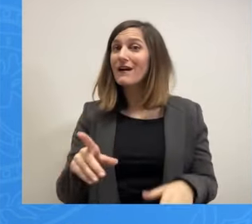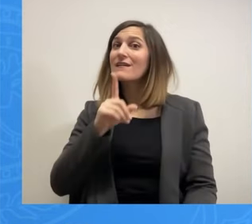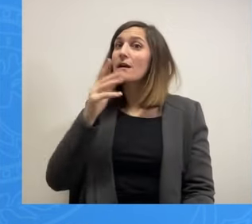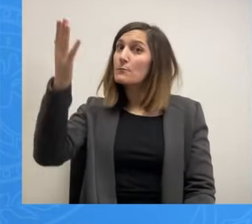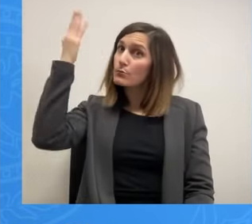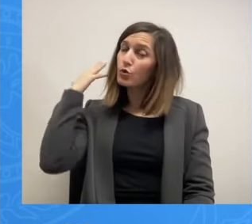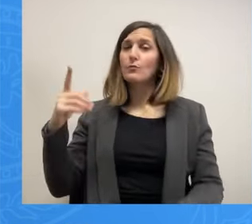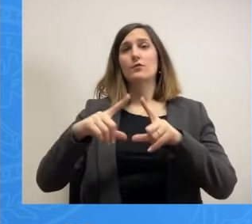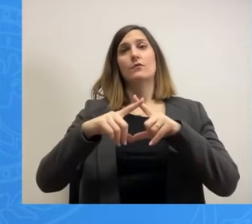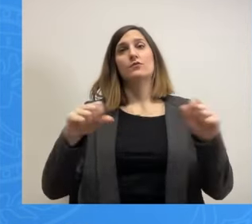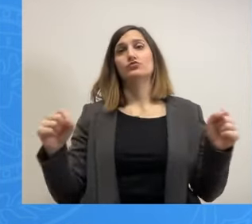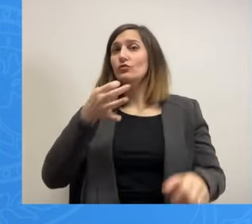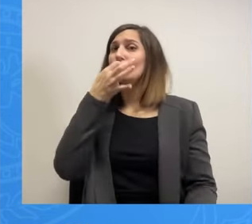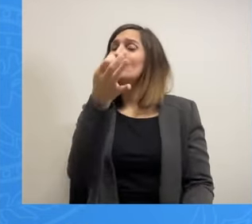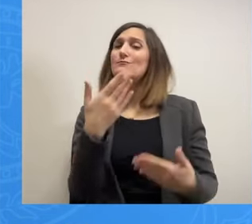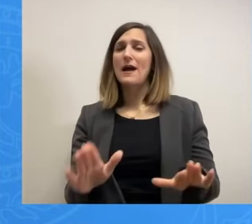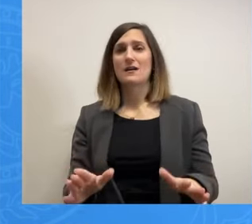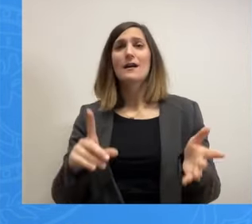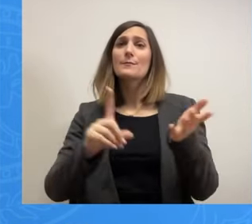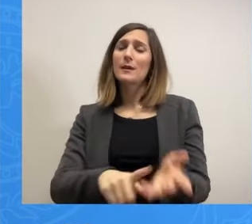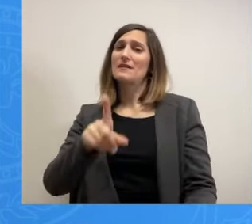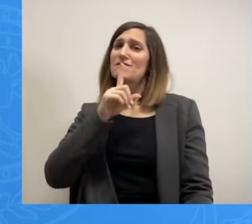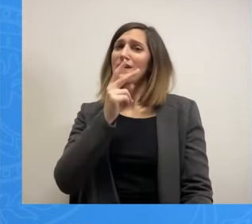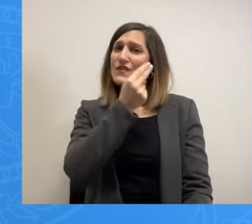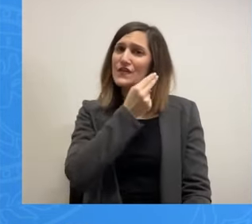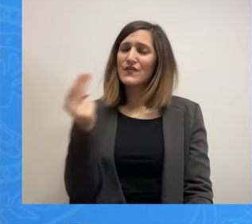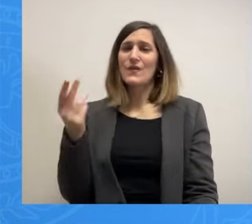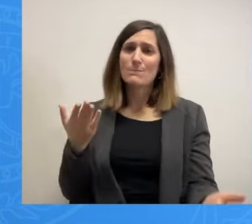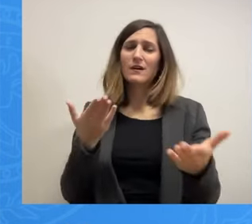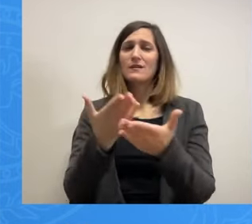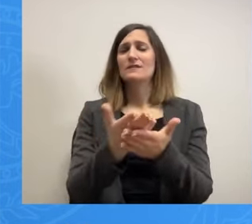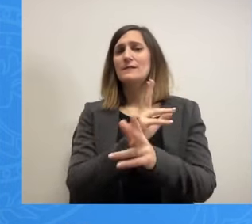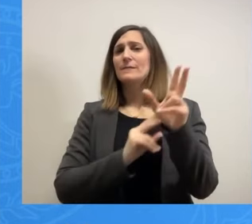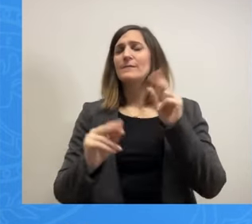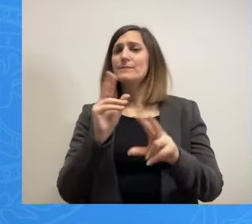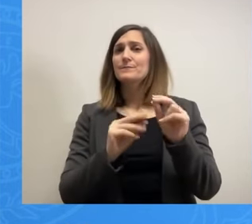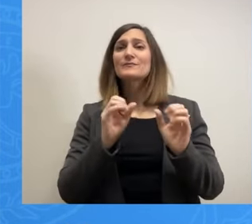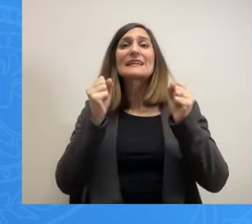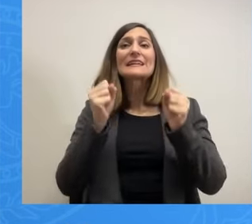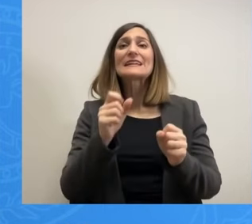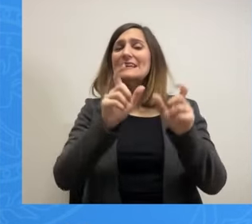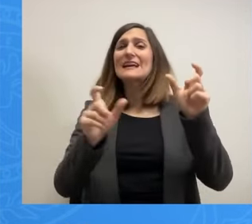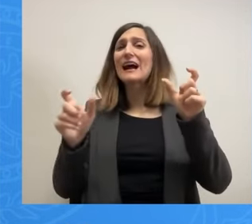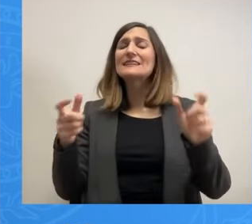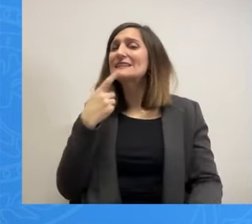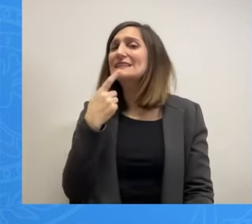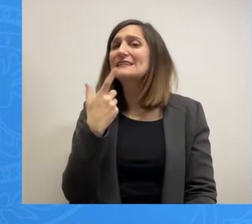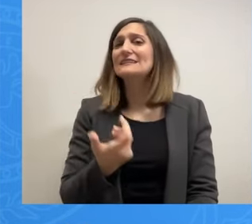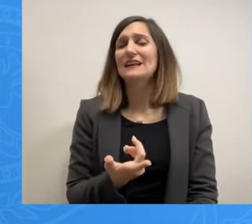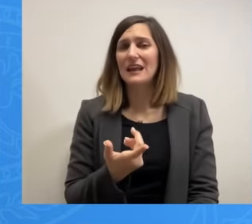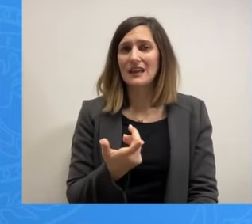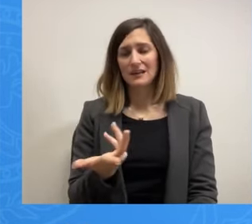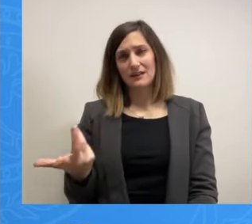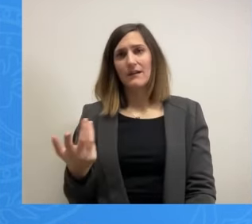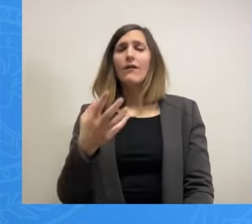διοίκηση. Πρέπει να έρθει το θέμα, αλλά πρέπει να συμποψηθούν οι κάτοικοι. Γιατί το να κάνουμε